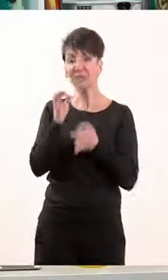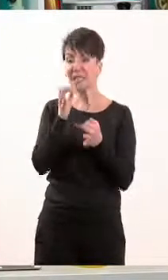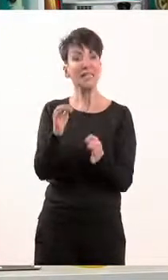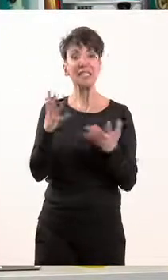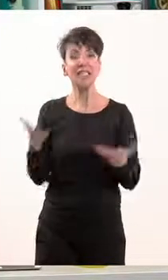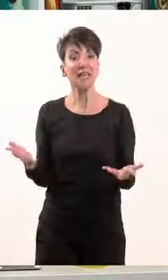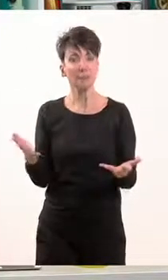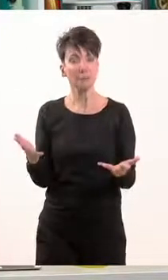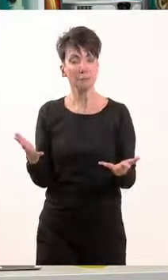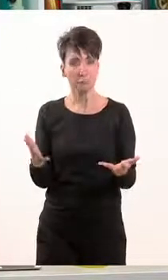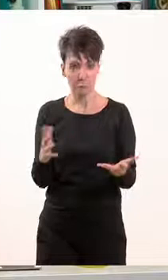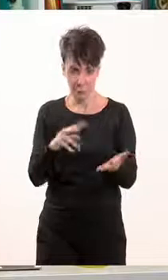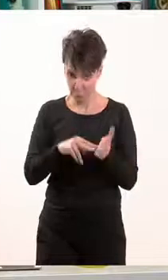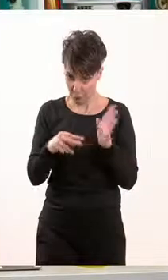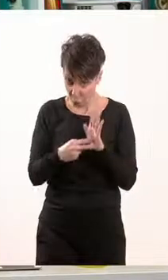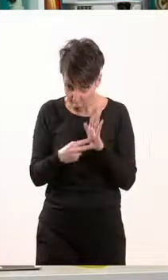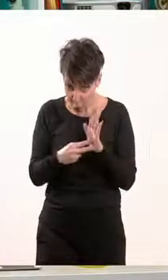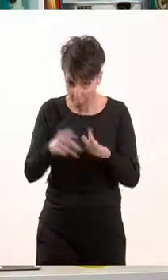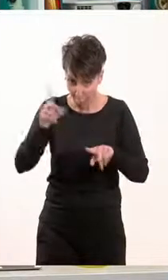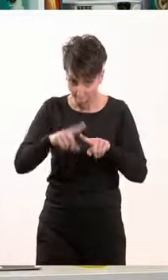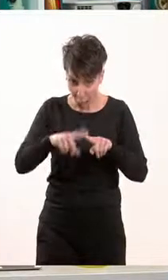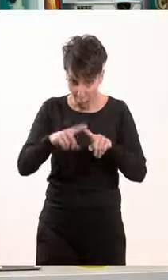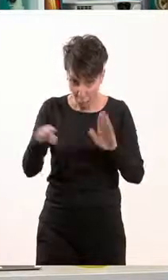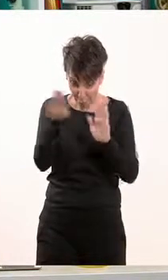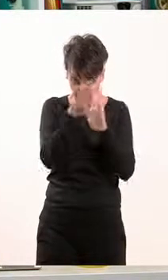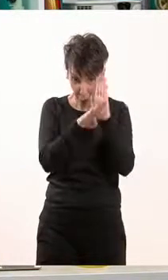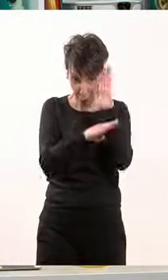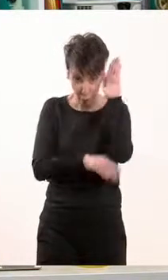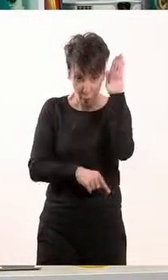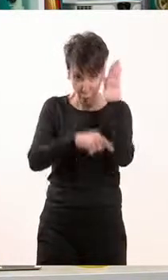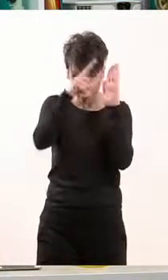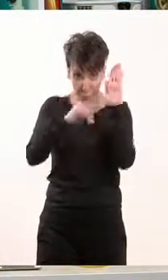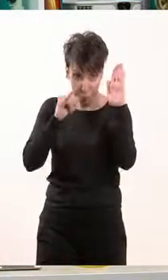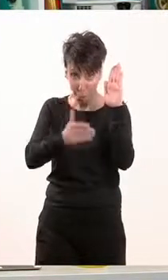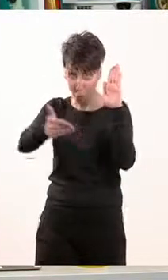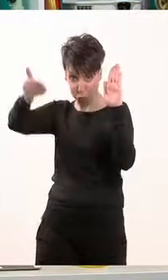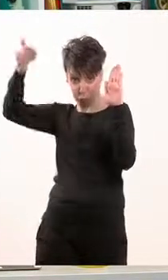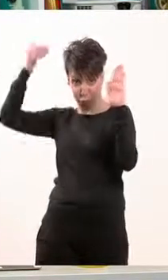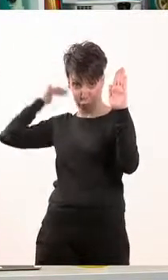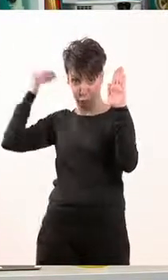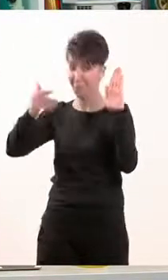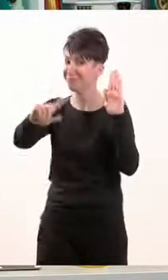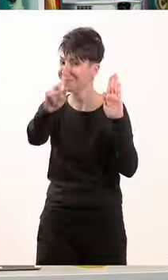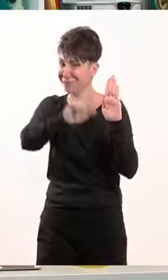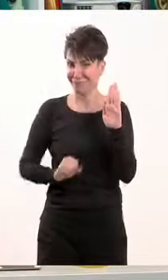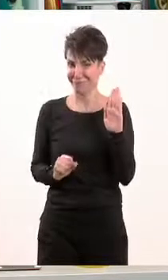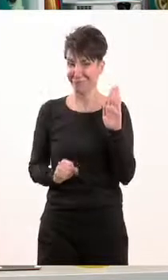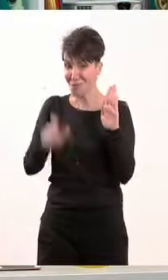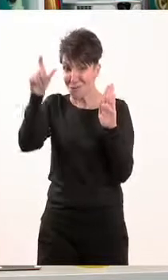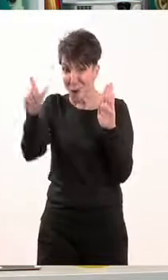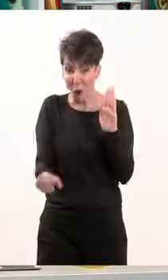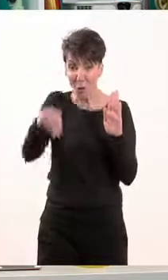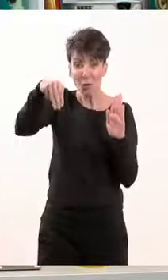η χώρα μας δεν είχε πάντοτε σύνταγμα. Τότε ο Μακρυγιάννης ήταν αυτός που πρωτοστάτησε